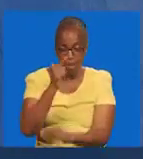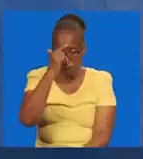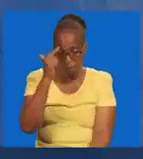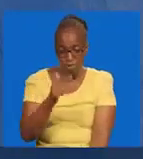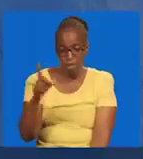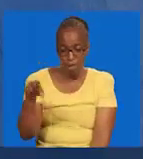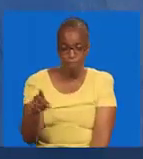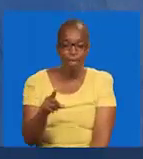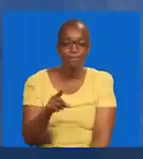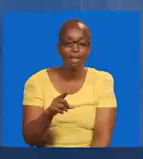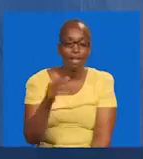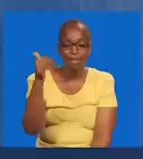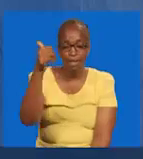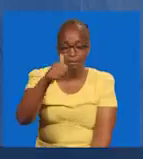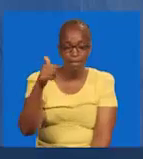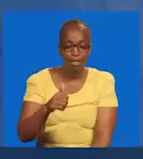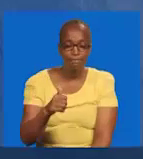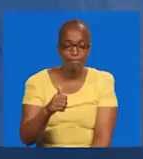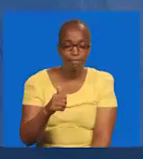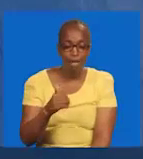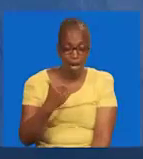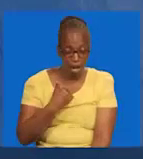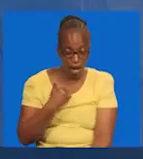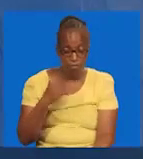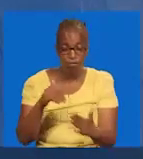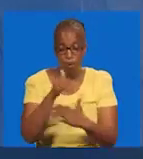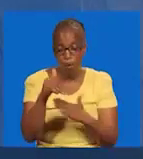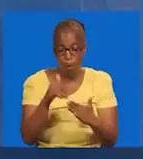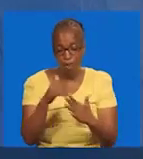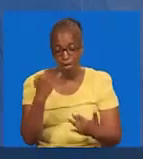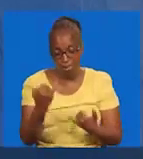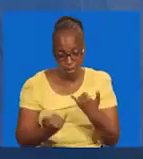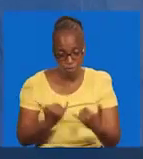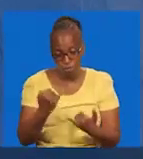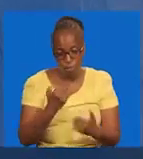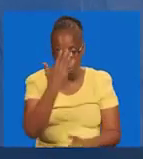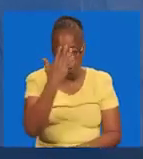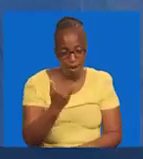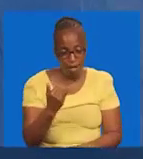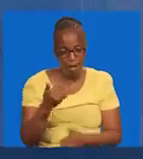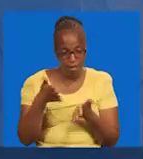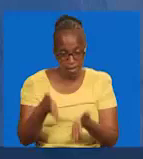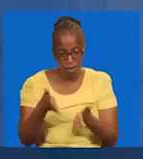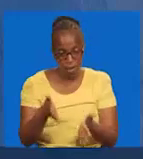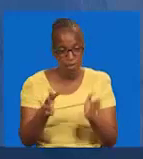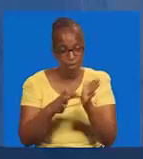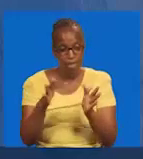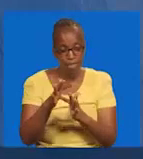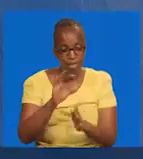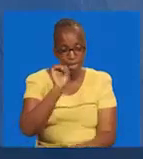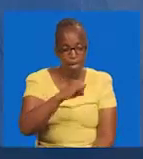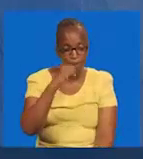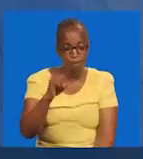asije, akaibwa, na wanafunzi wake. Ni na yofuraha, kwa sababu sasa yesu si